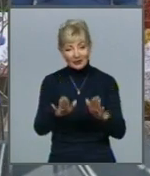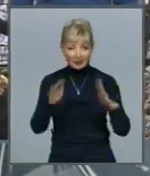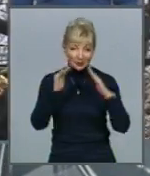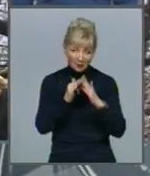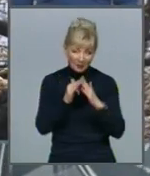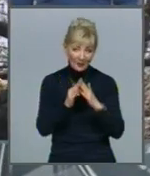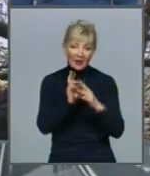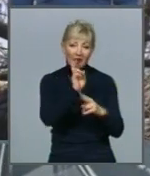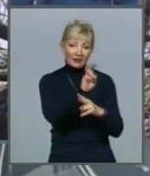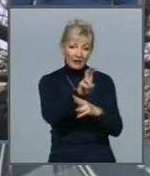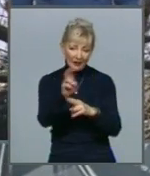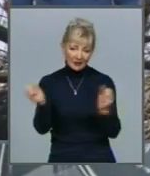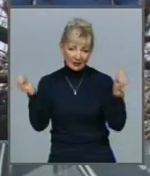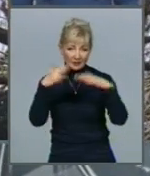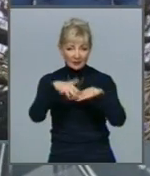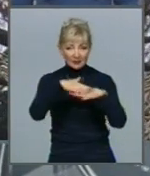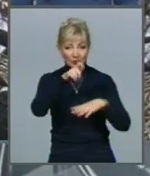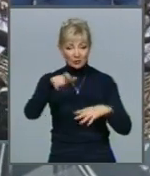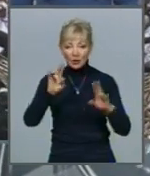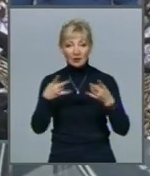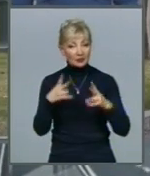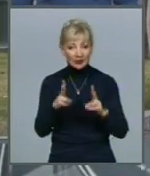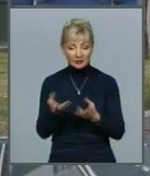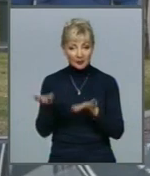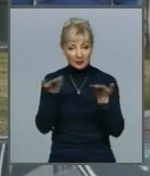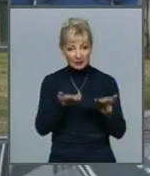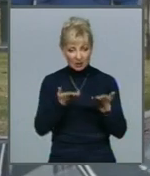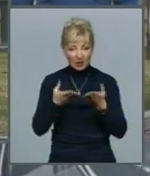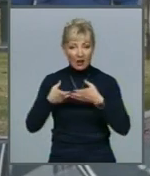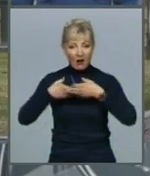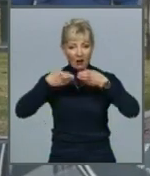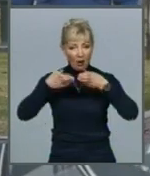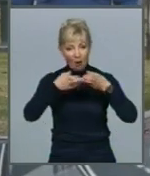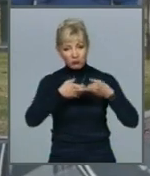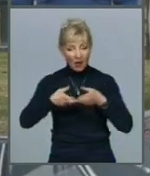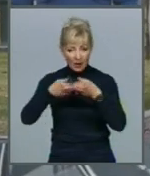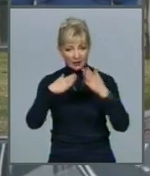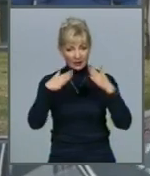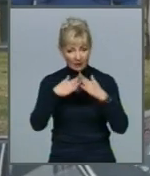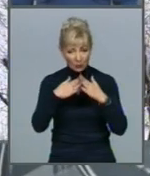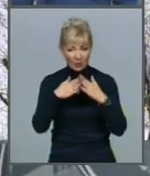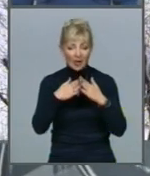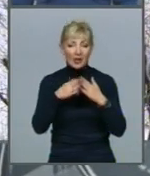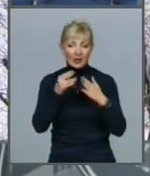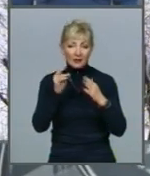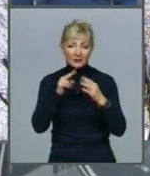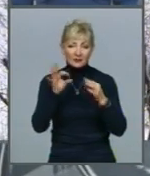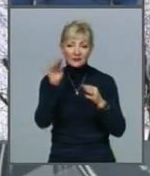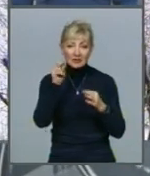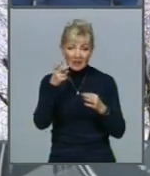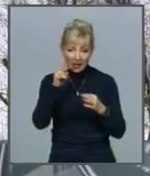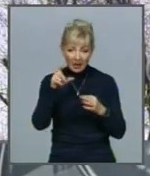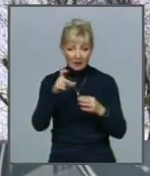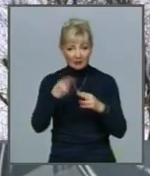не відвідувати місця скупчення людей Не варто також запрошувати великі компанії до себе додому в цілях безпеки, підкреслили в організації